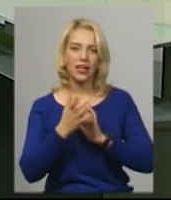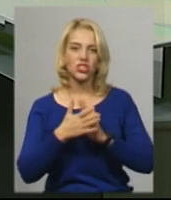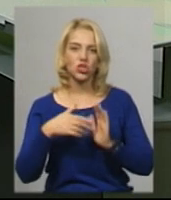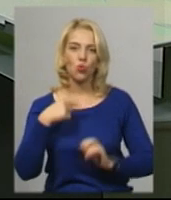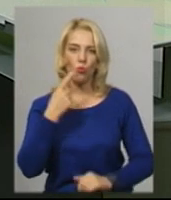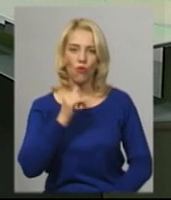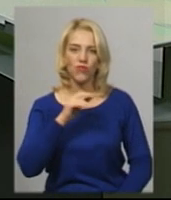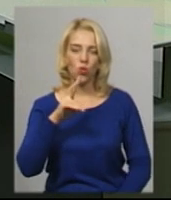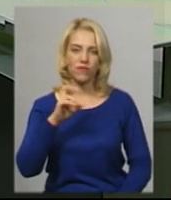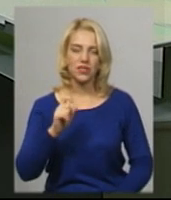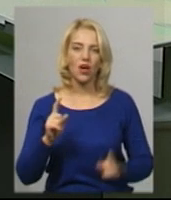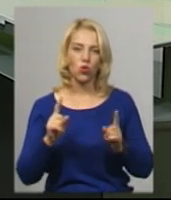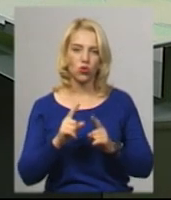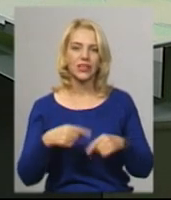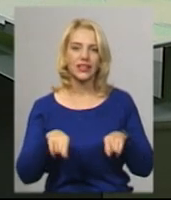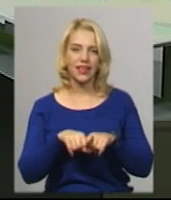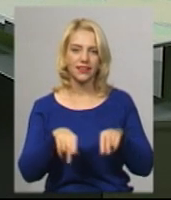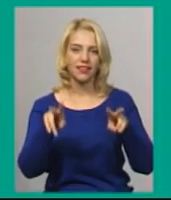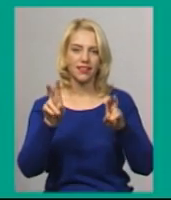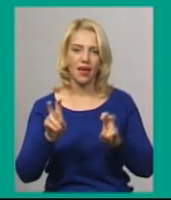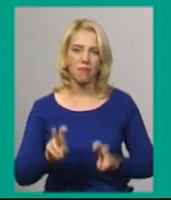Фіновська. Далі коротко про такі теми.